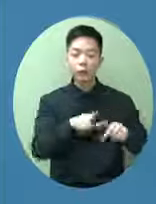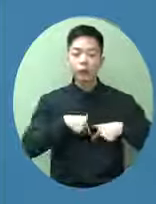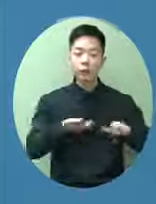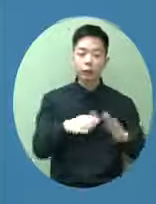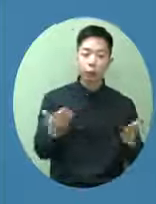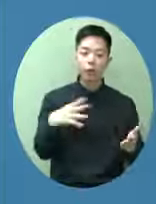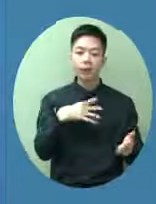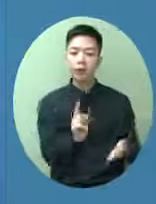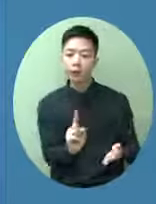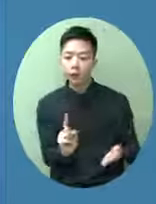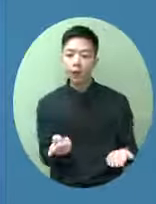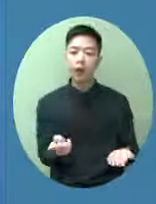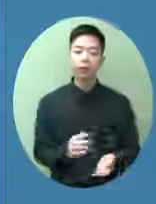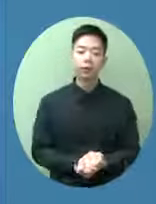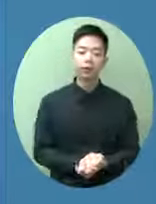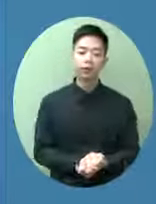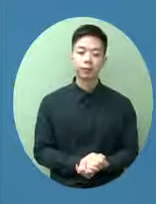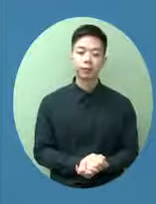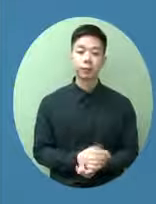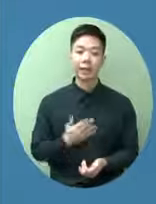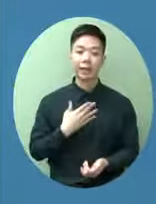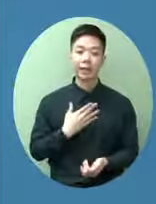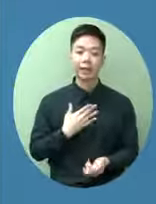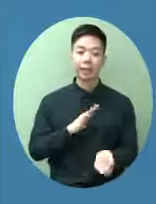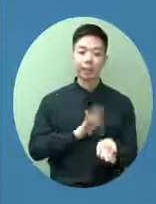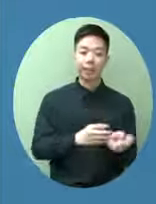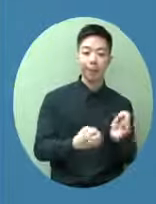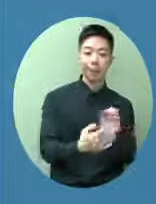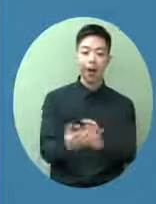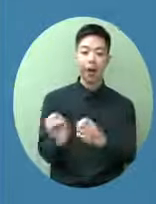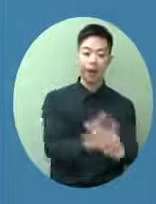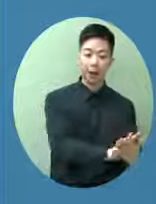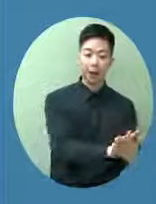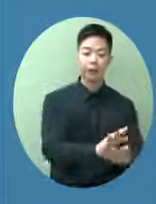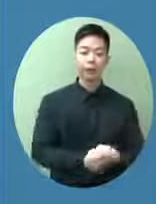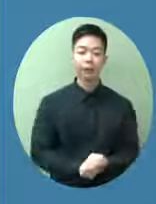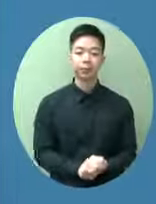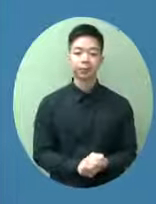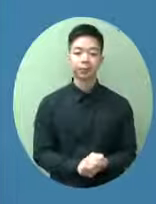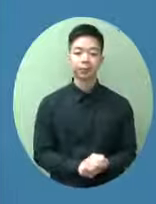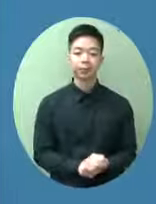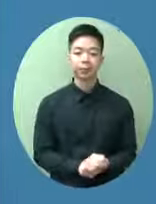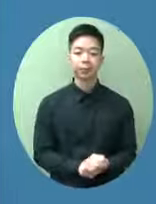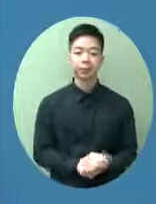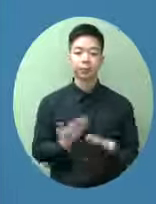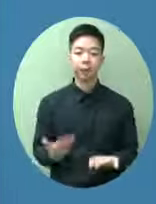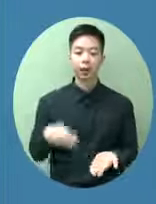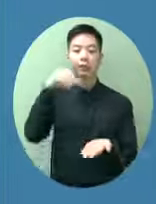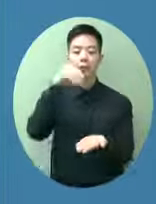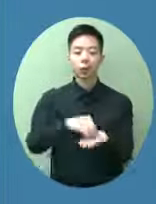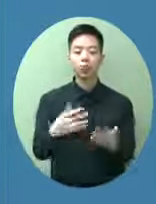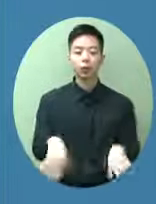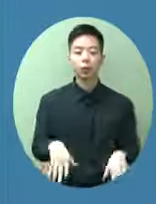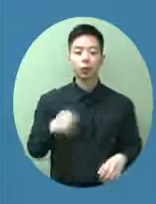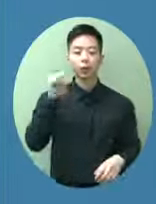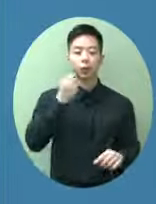怎樣用呢亦不想有交叉感染現在我們決定了用竹高灣檢疫設施